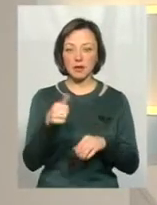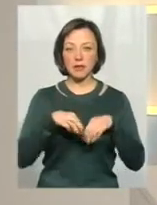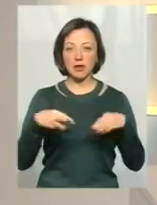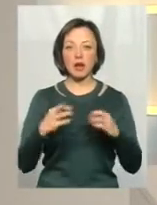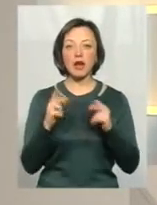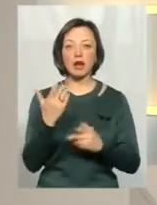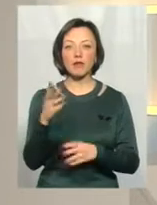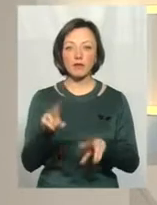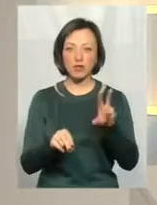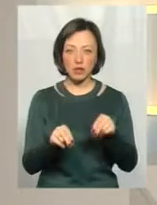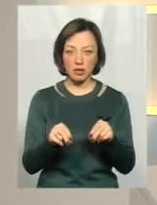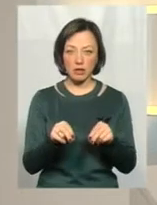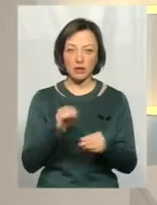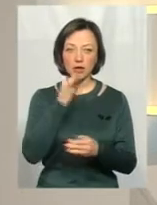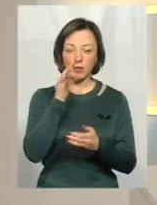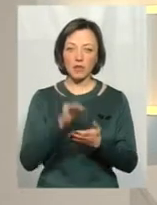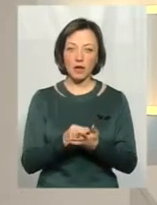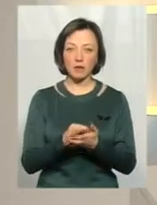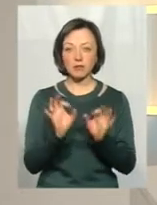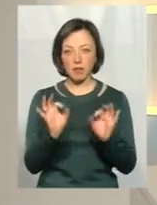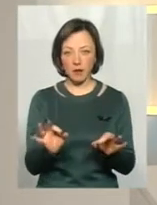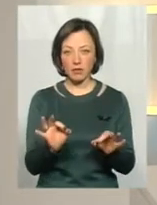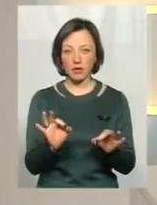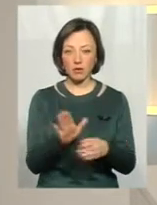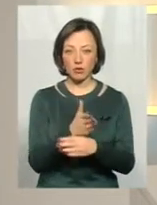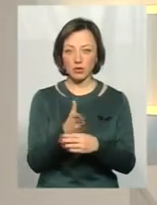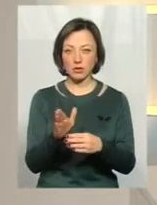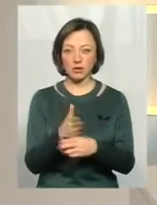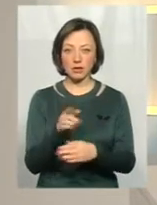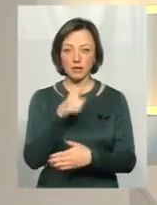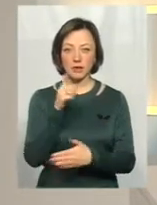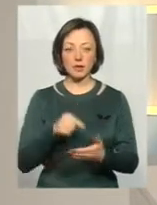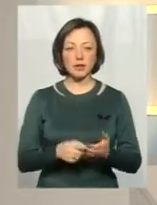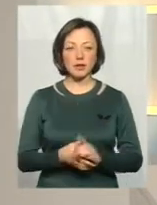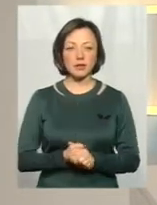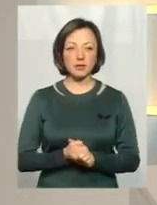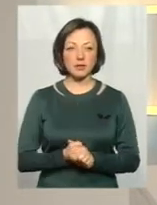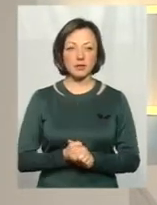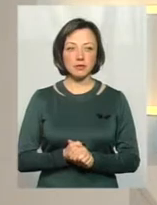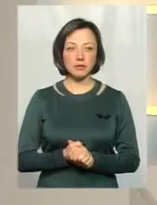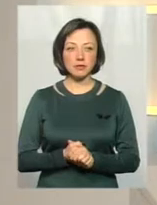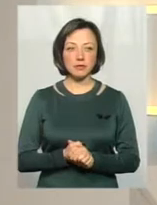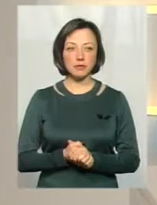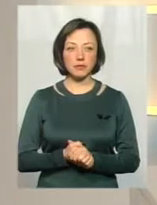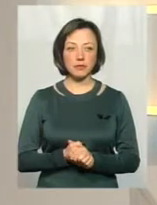прем'єр, як ви вважаєте відповідальність? Чи правильно вона була? Володимир Борисович проявив якраз